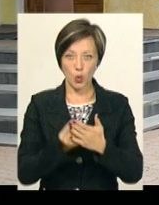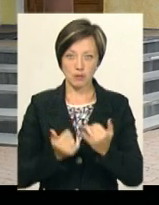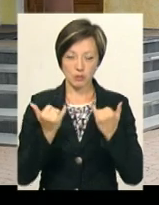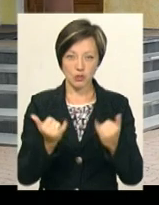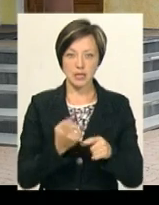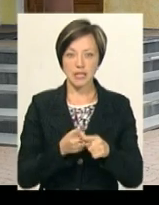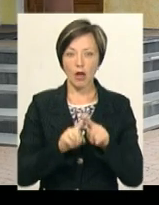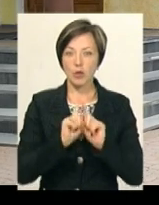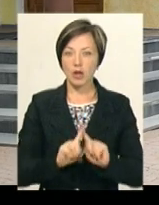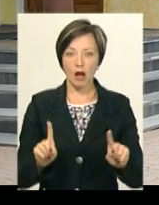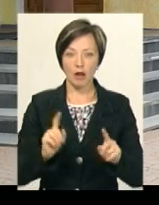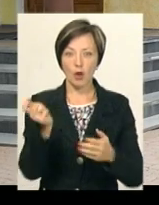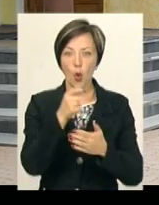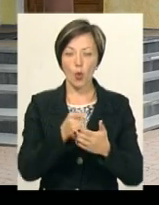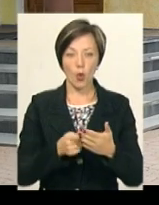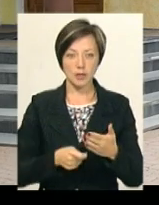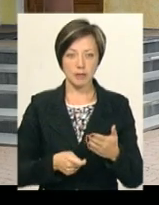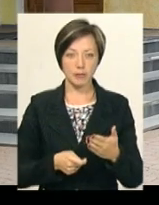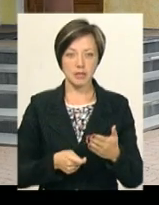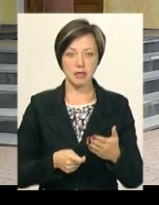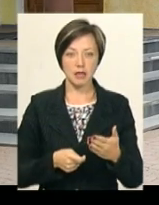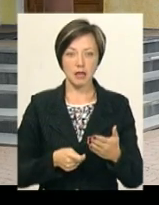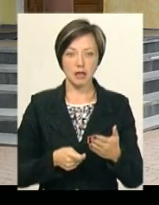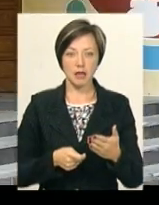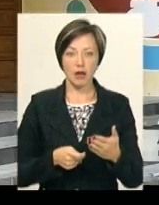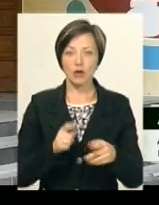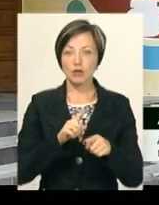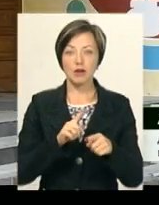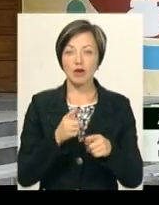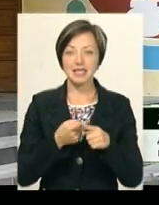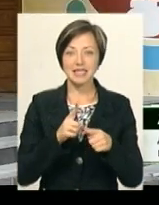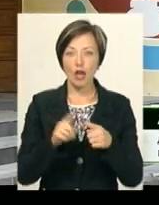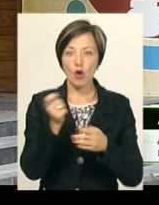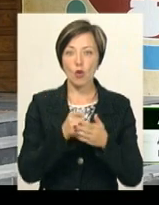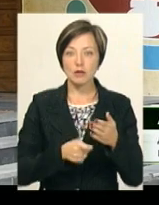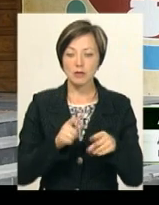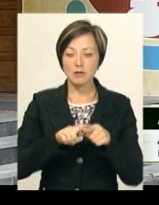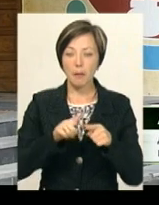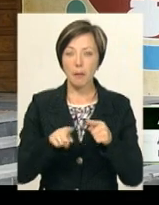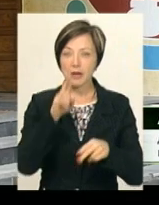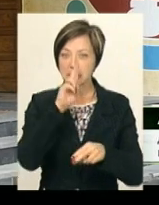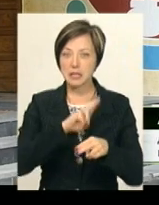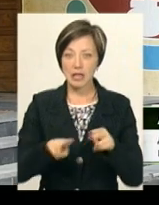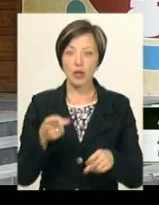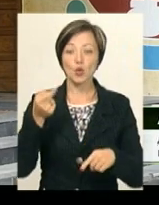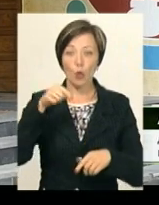Це унікальний розпис, він на межі зникнення. Саме тому ми розробили ідею